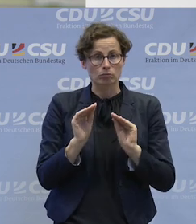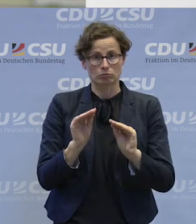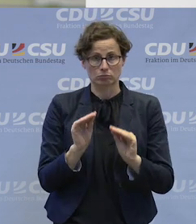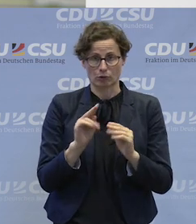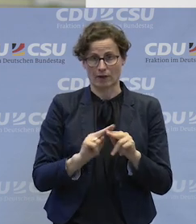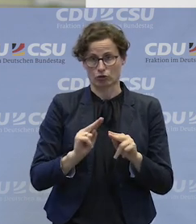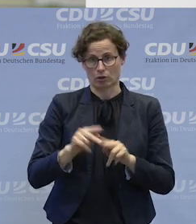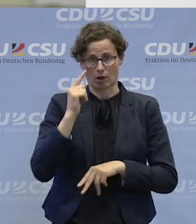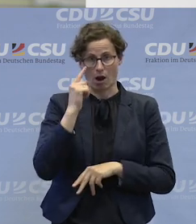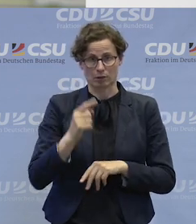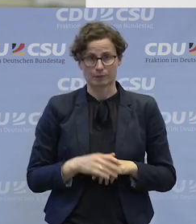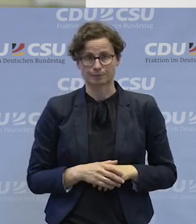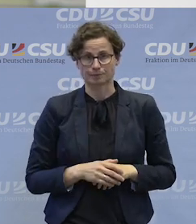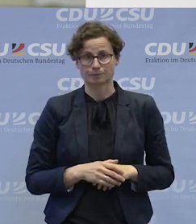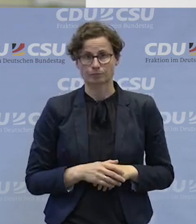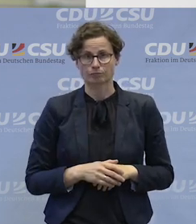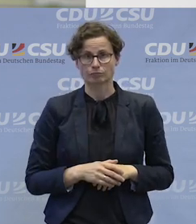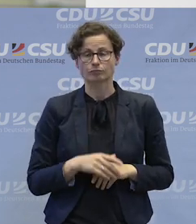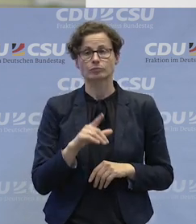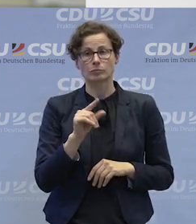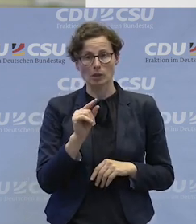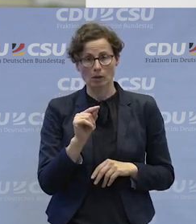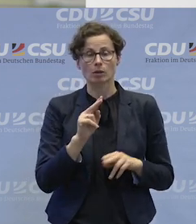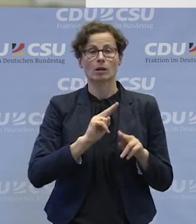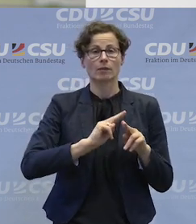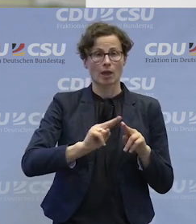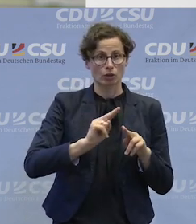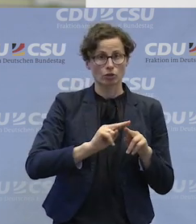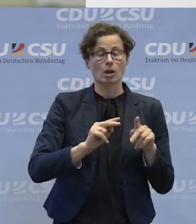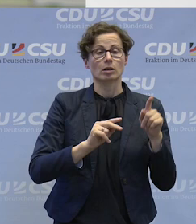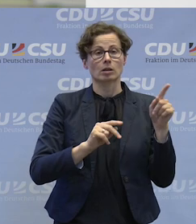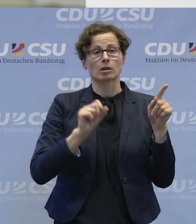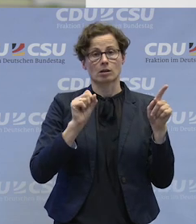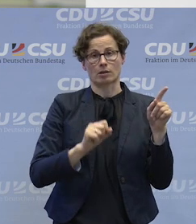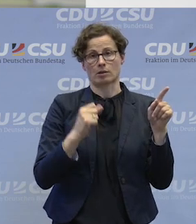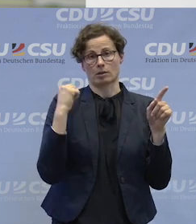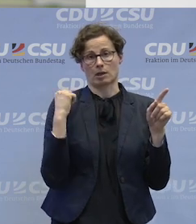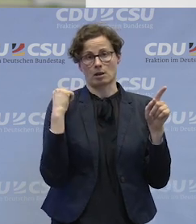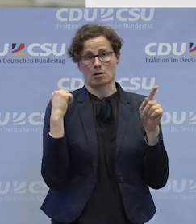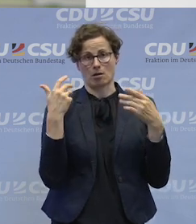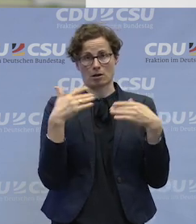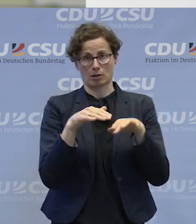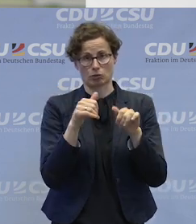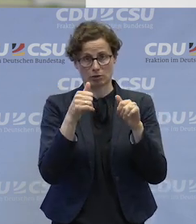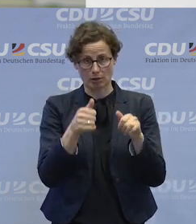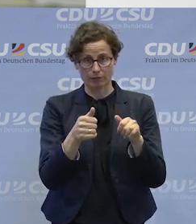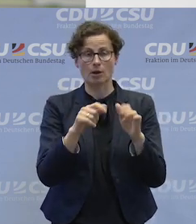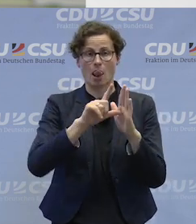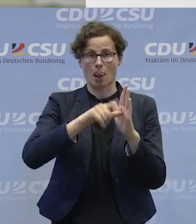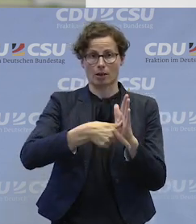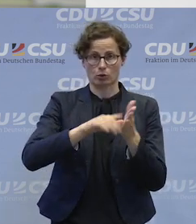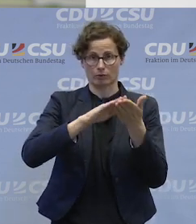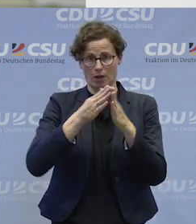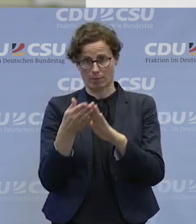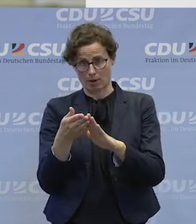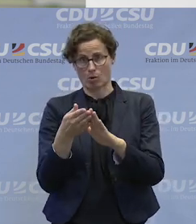Werkstatträte. Und die Werkstätten schließen mit den Trägern der Eingliederungshilfe eine Leistungs-